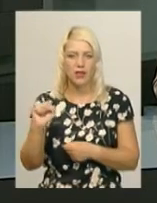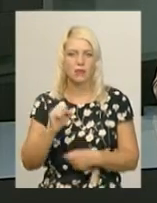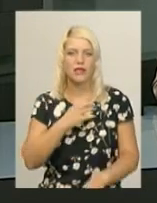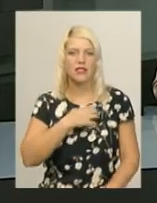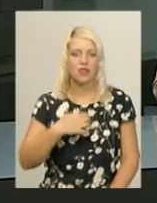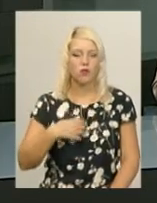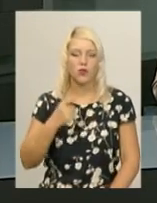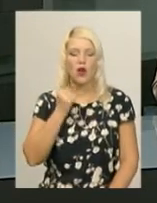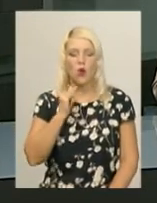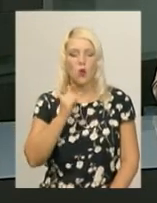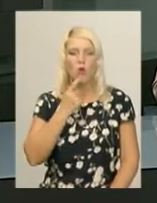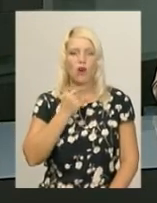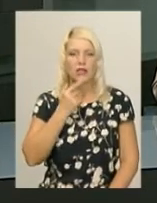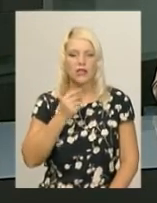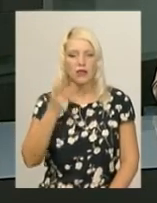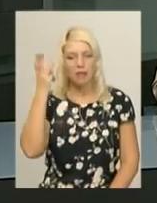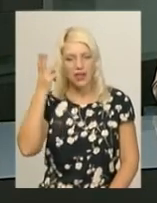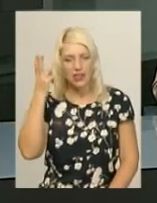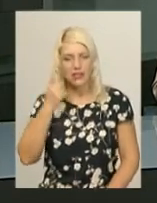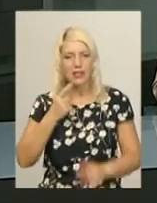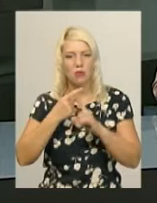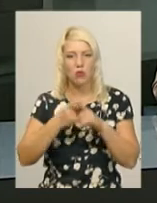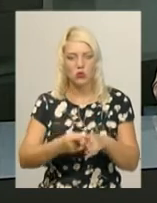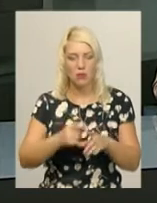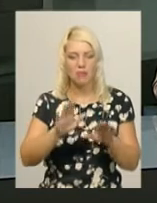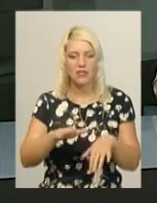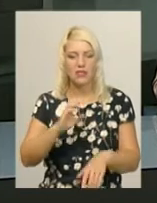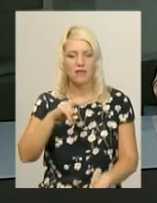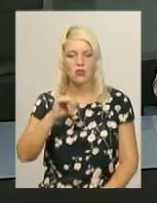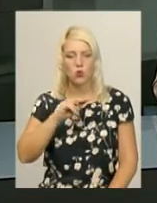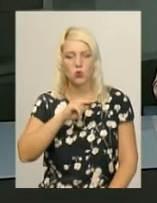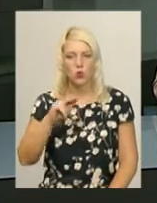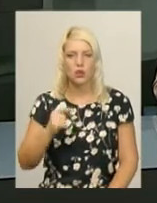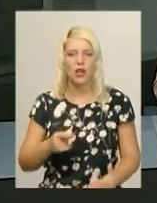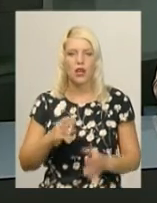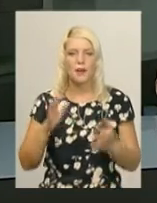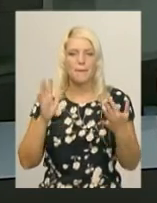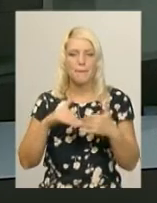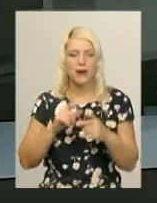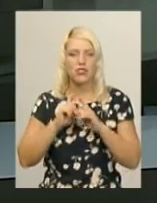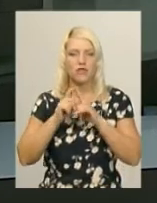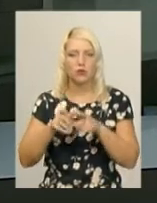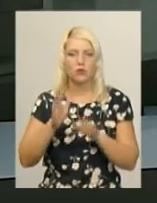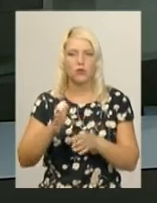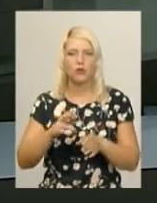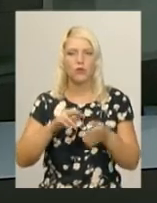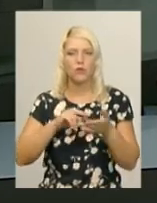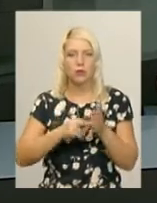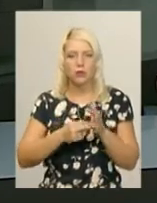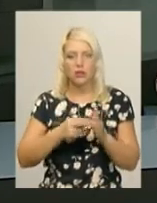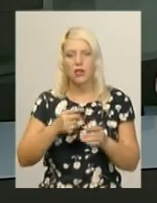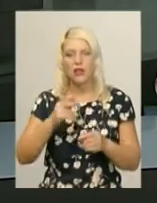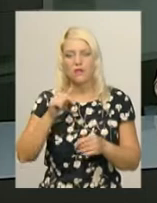Красилові Хмельницький промінь поступився місцевому Случу 1-4. Матчі відповіді планують провести на цьому тижні.